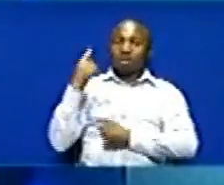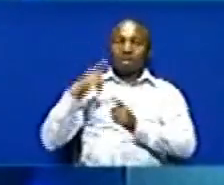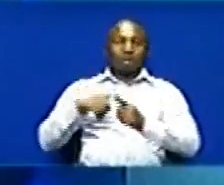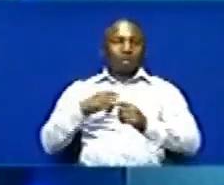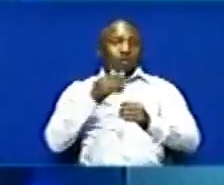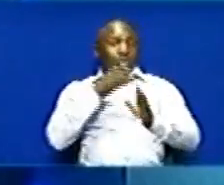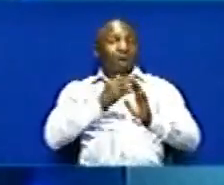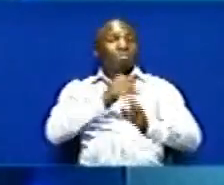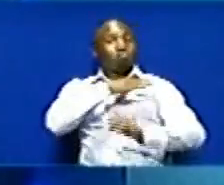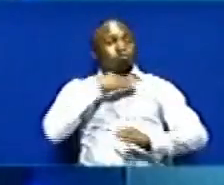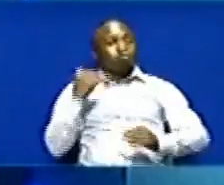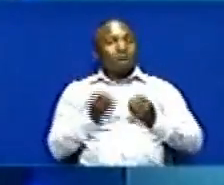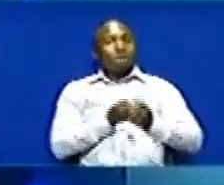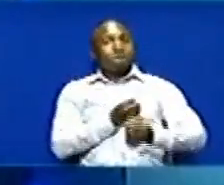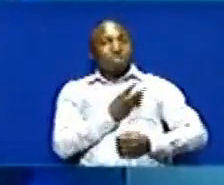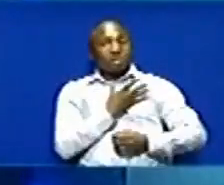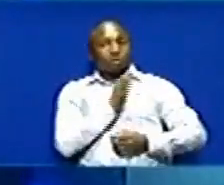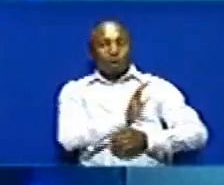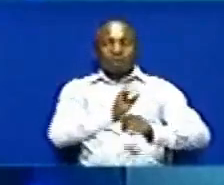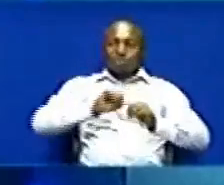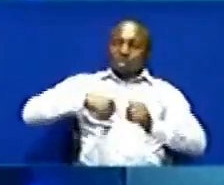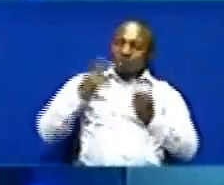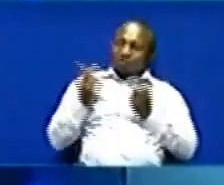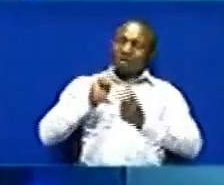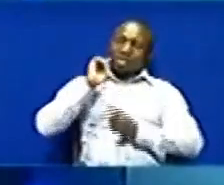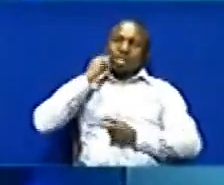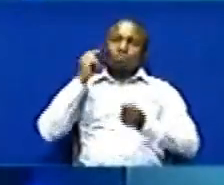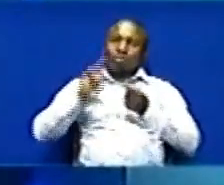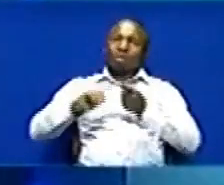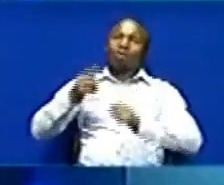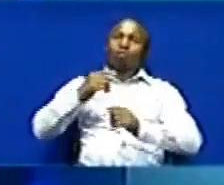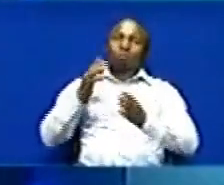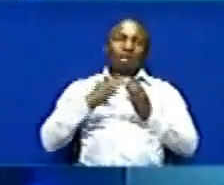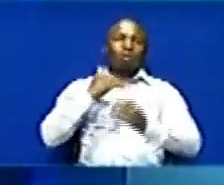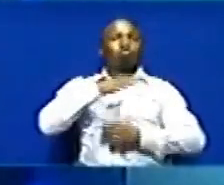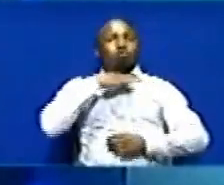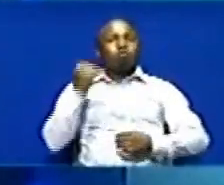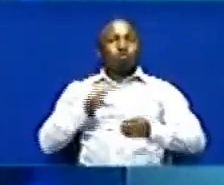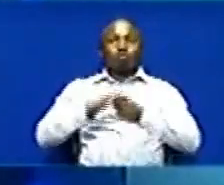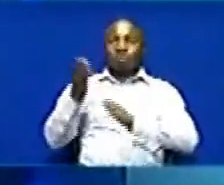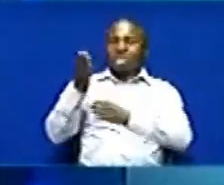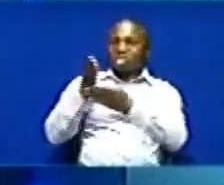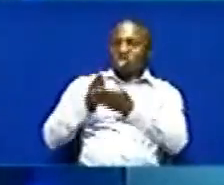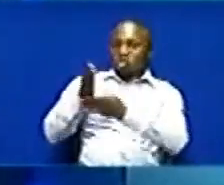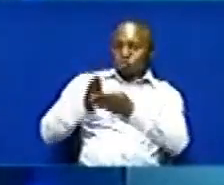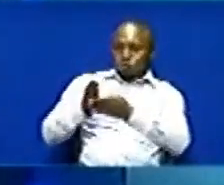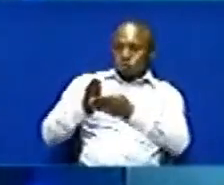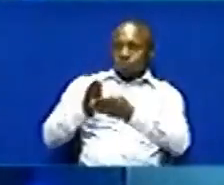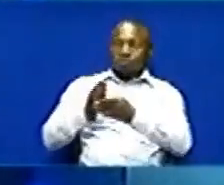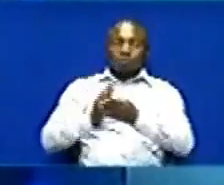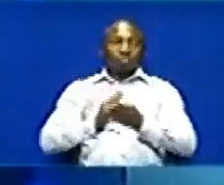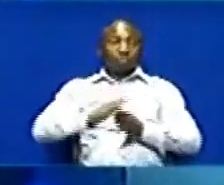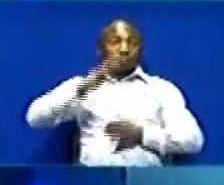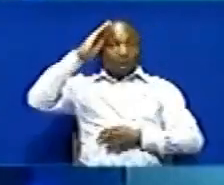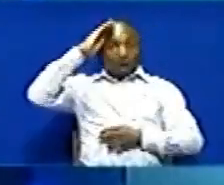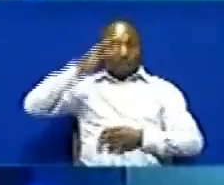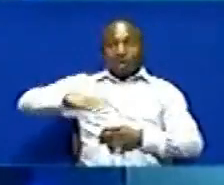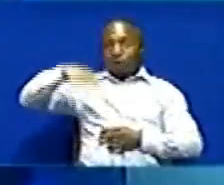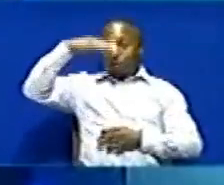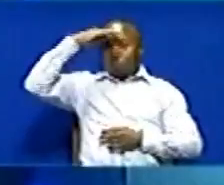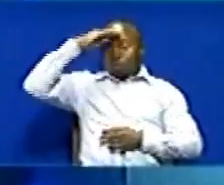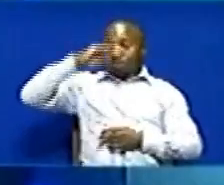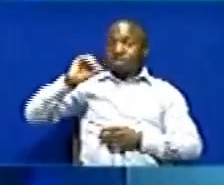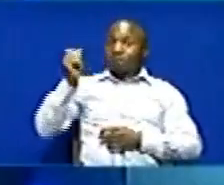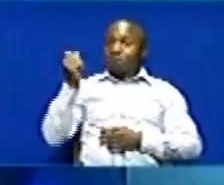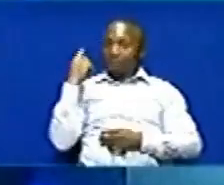za kumuua mpenzi wake na kisha yeye mwenyewe kujaribu kujiuwa kwa kisu Kama na polisi mkua ni bea Ulrich Matei ya mesema tukio